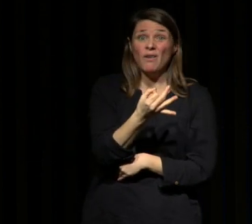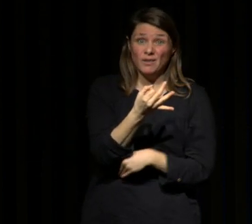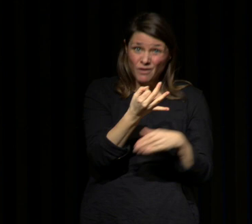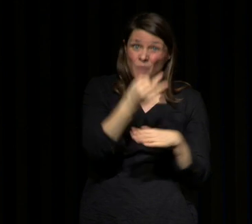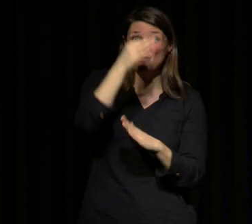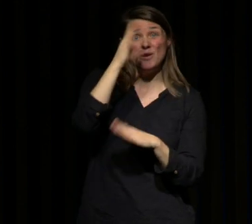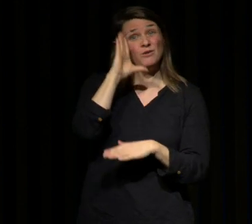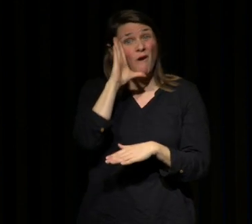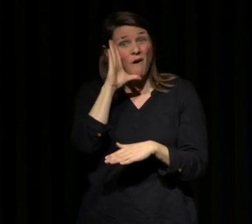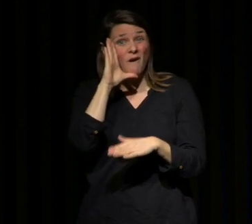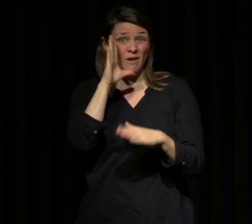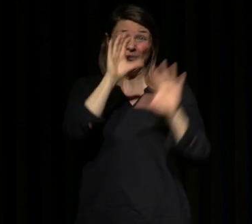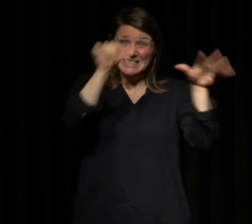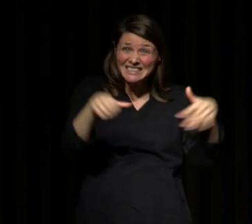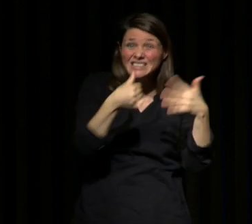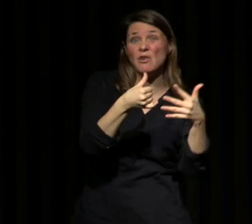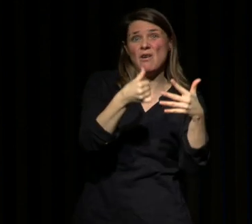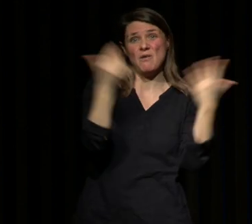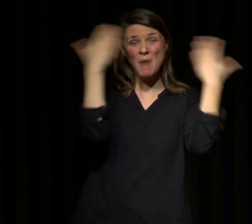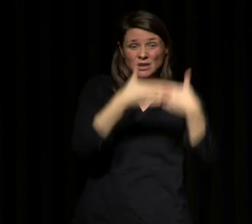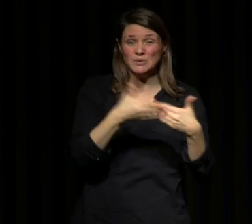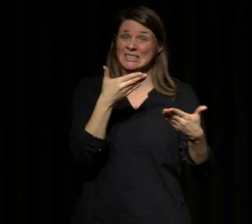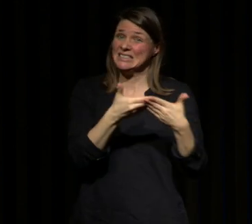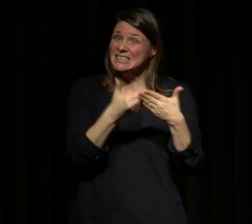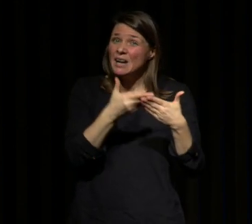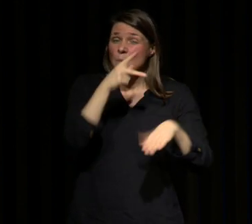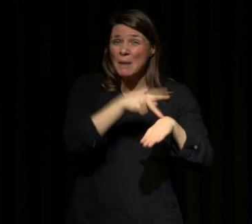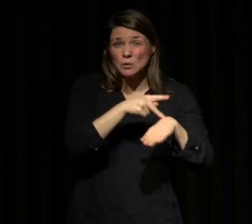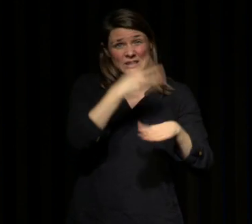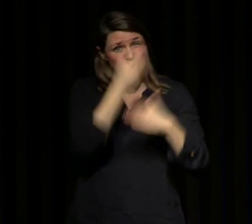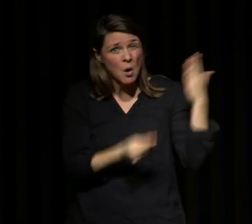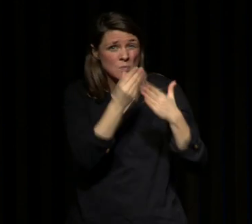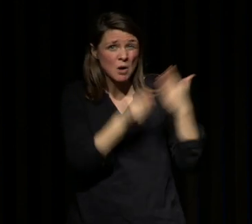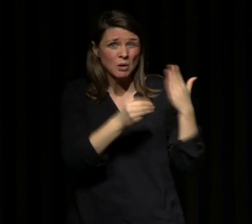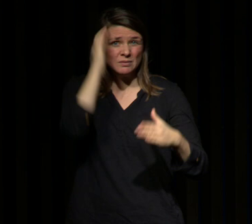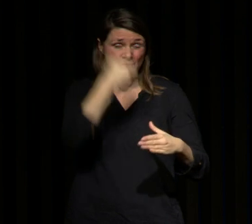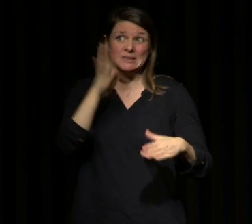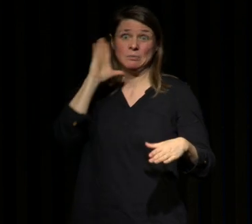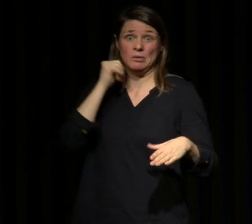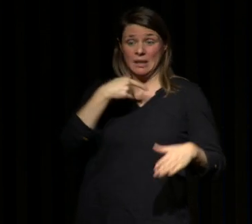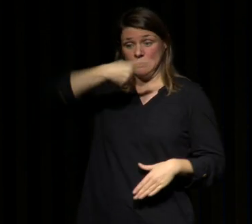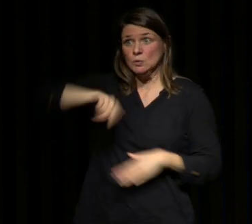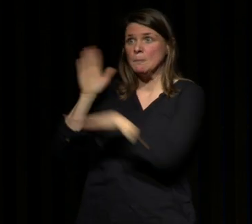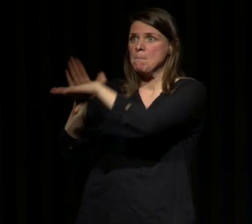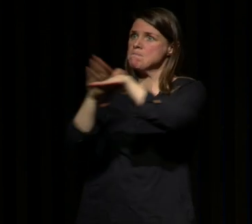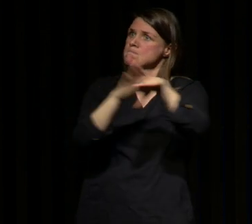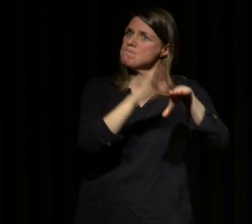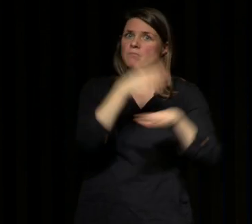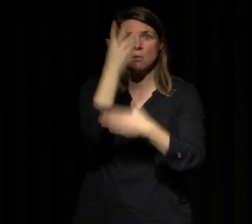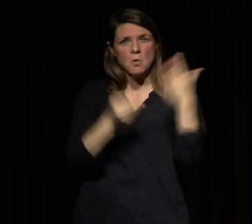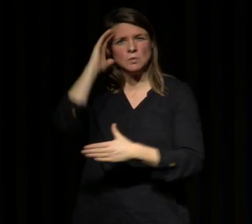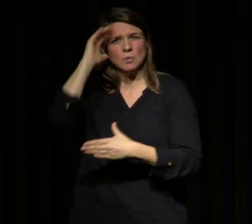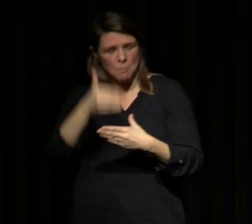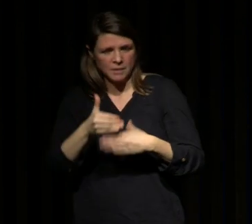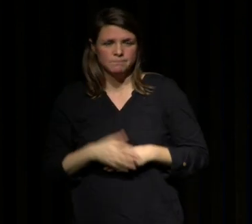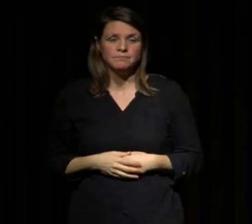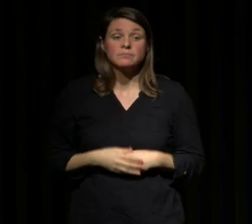nuit c'est-à-dire un seuil très pathologique qui nous engage à alerter les français sur le problème de la dette de sommeil donc il y